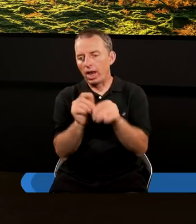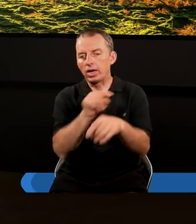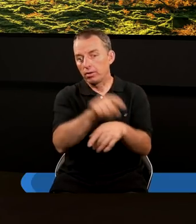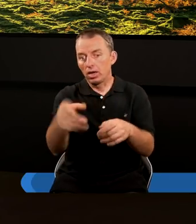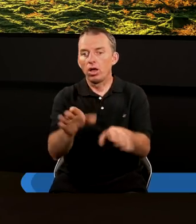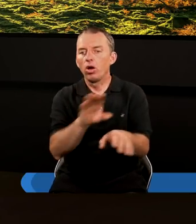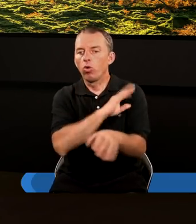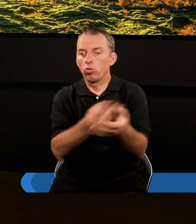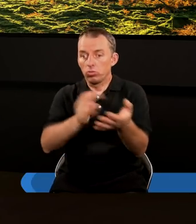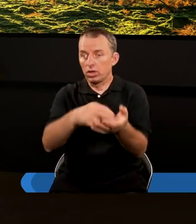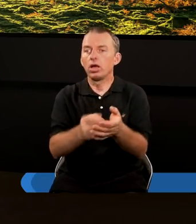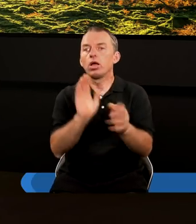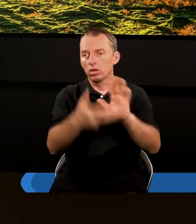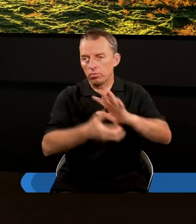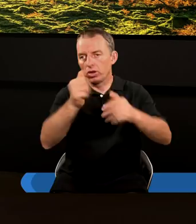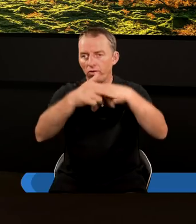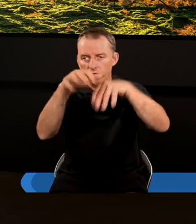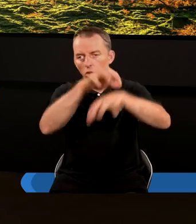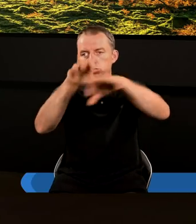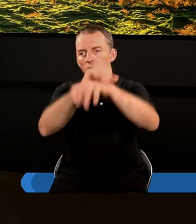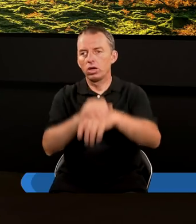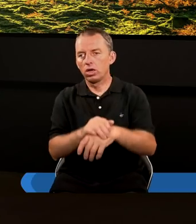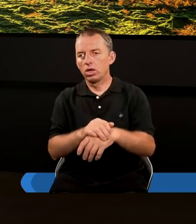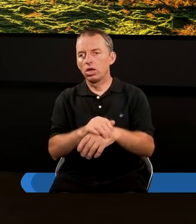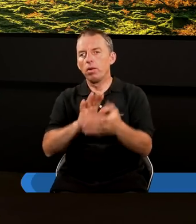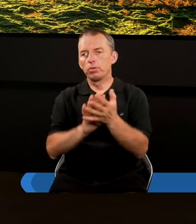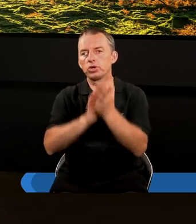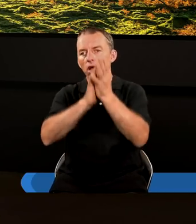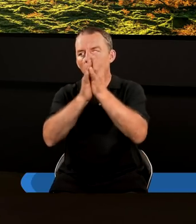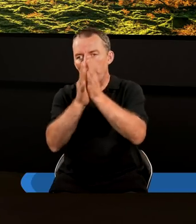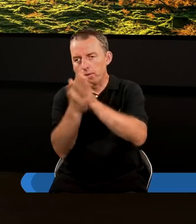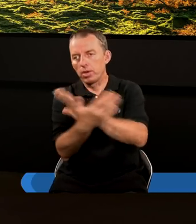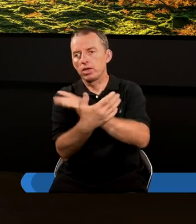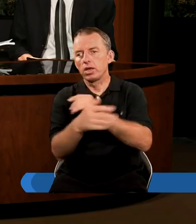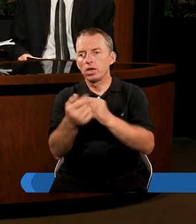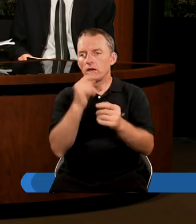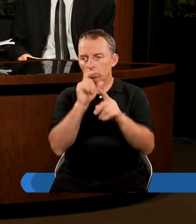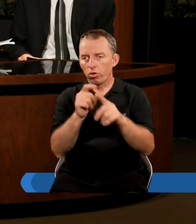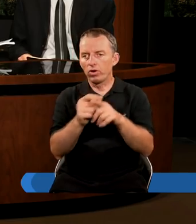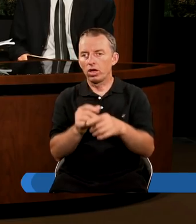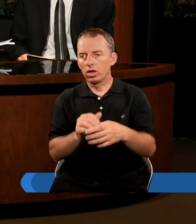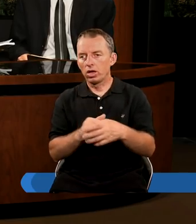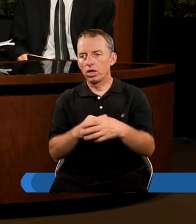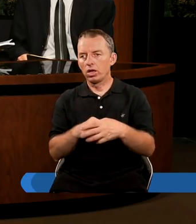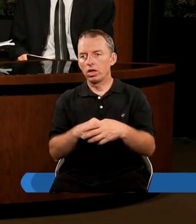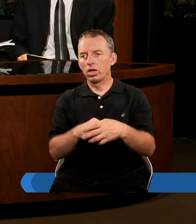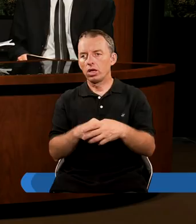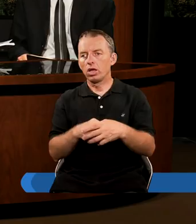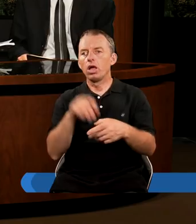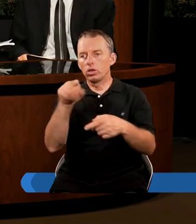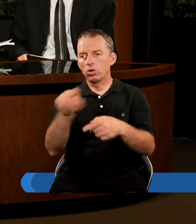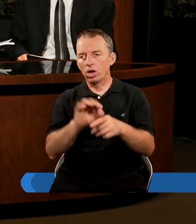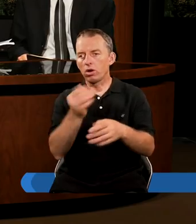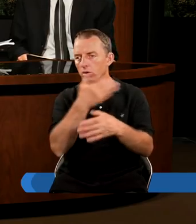porwani będziemy w obłokach. Zanim przed tym porwaniem, chyba jeszcze przemienieni, tak? Jest tam takie słowo? Czy nie? Tu